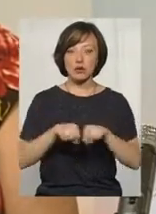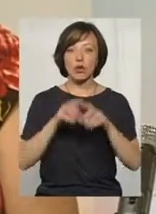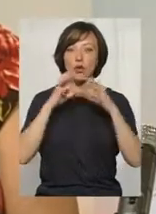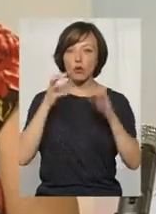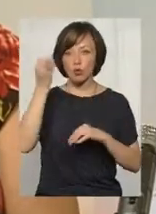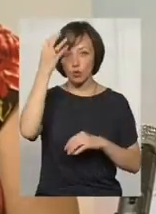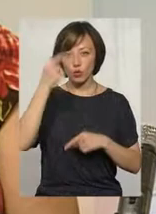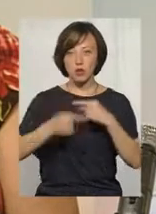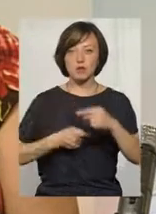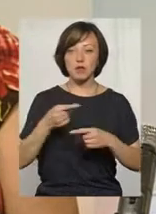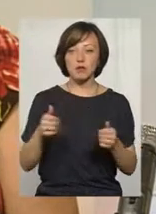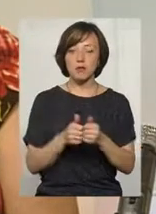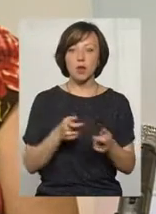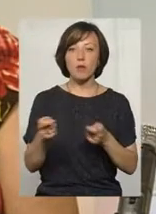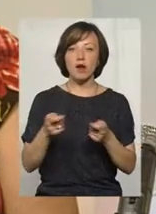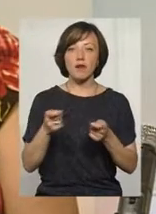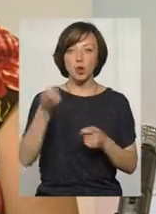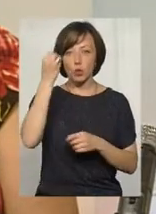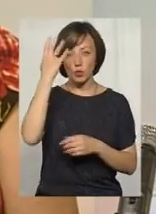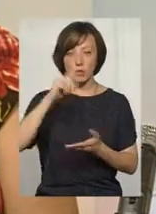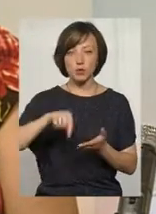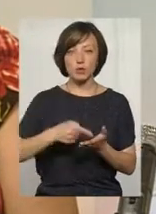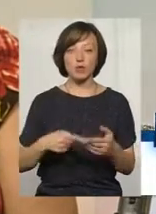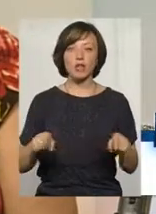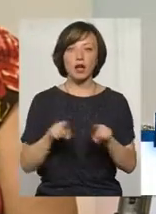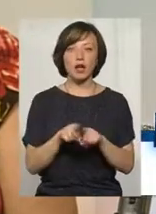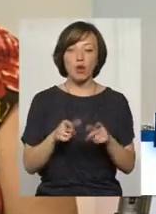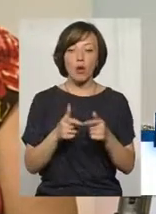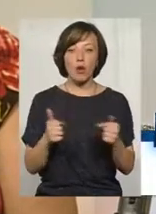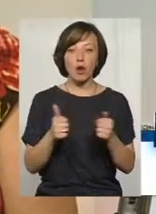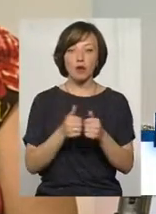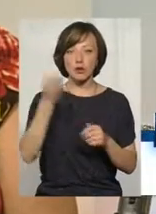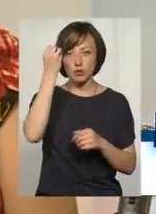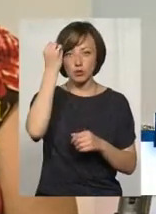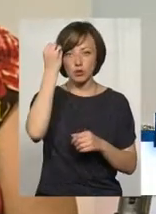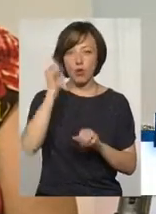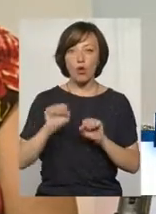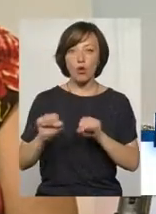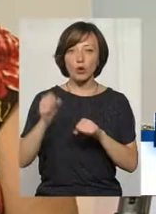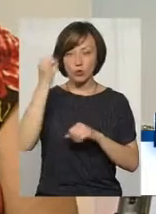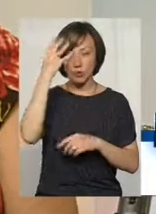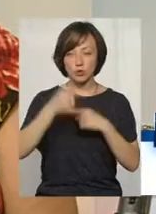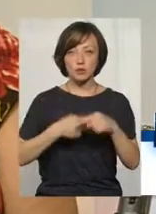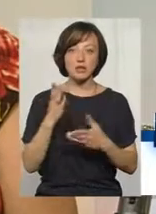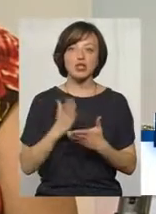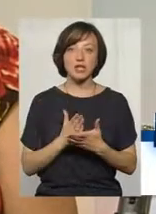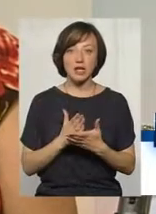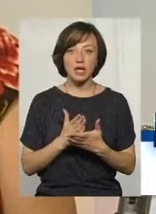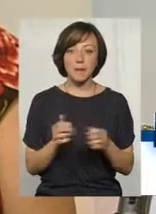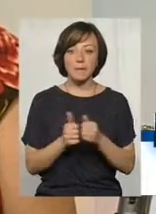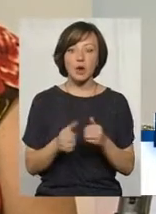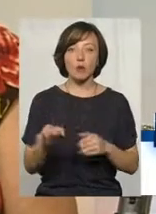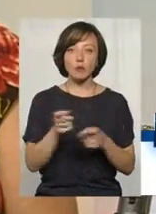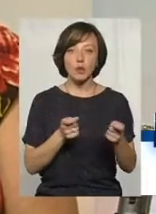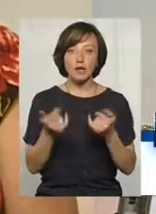спадщини при управлінні культури міському, тому що такий орган охорони культурної спадщини є при обласному